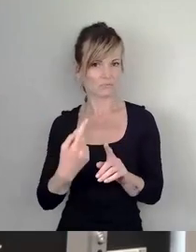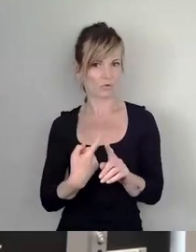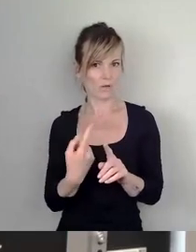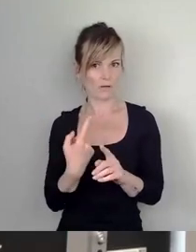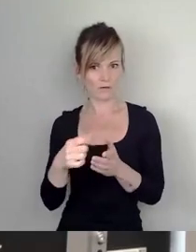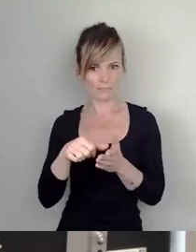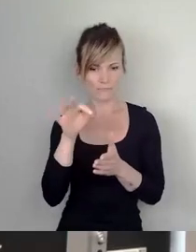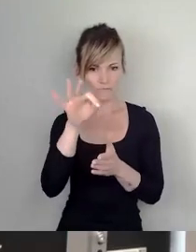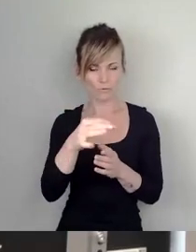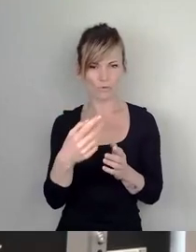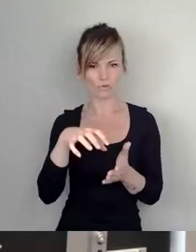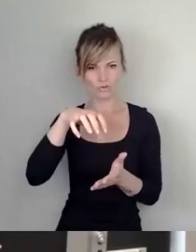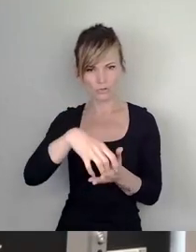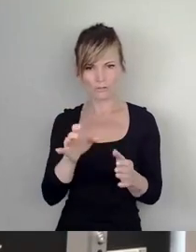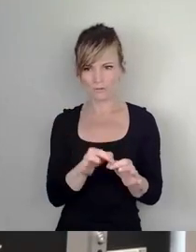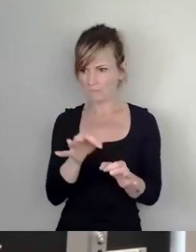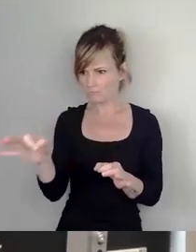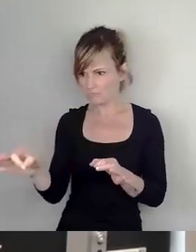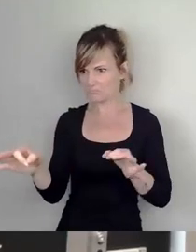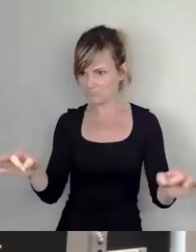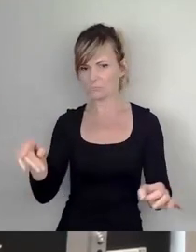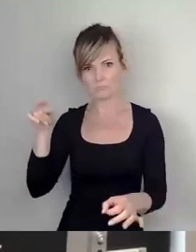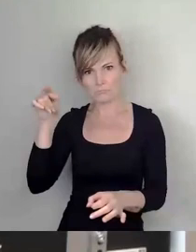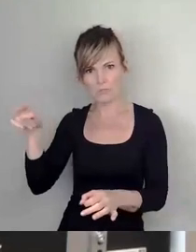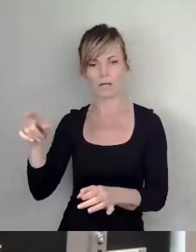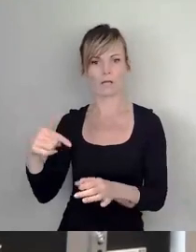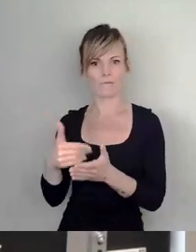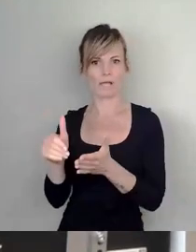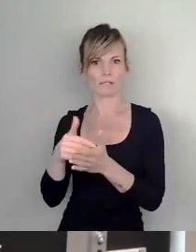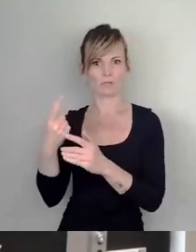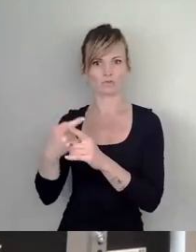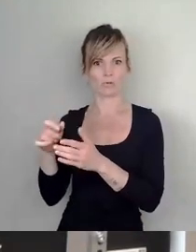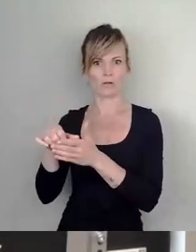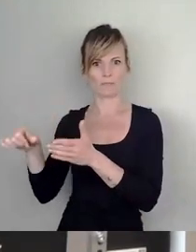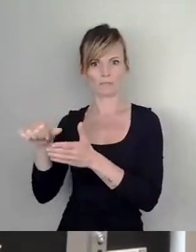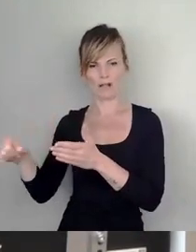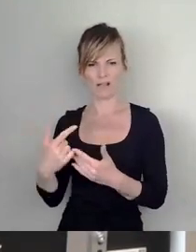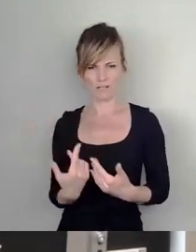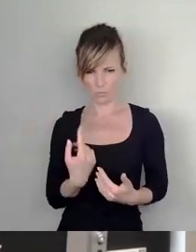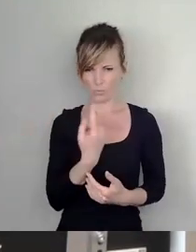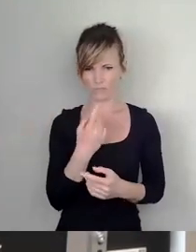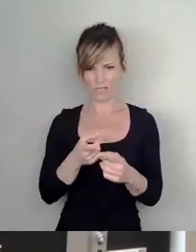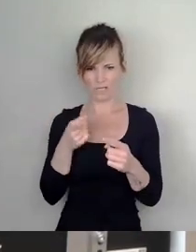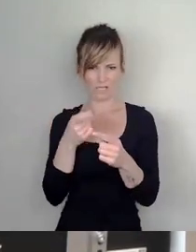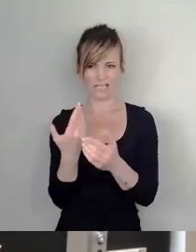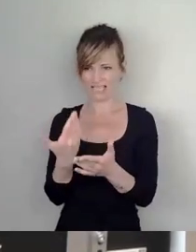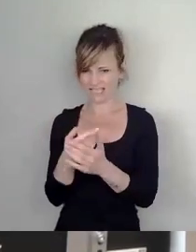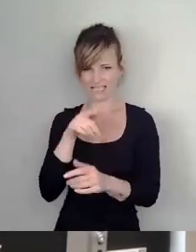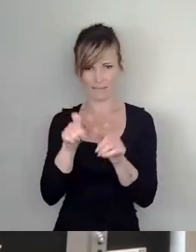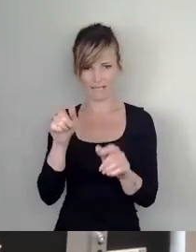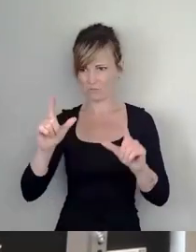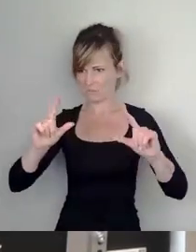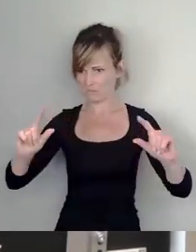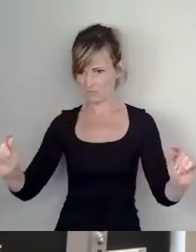Da muss sich jetzt hier jeder Stadtrat fragen, ob das wirklich unser Ziel sein sollte, diese Menschen zu vertreiben. Mit den von Vonopia erworbenen